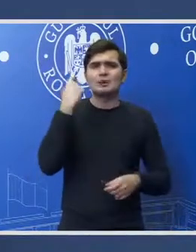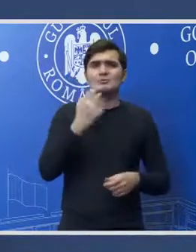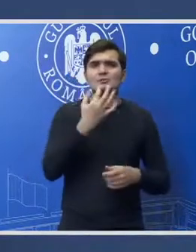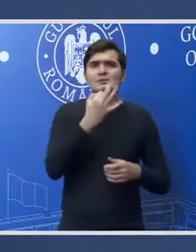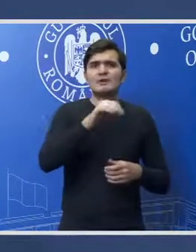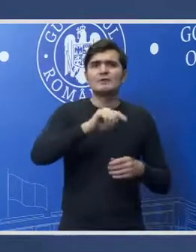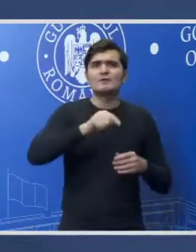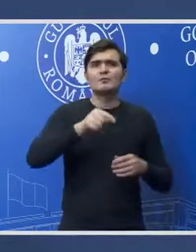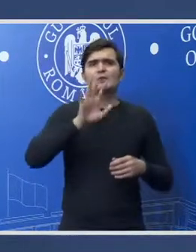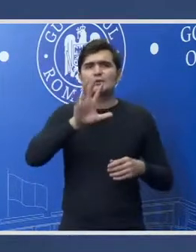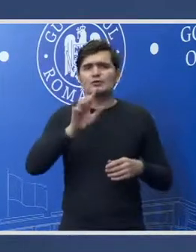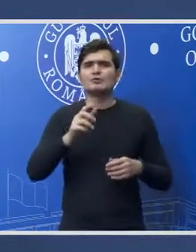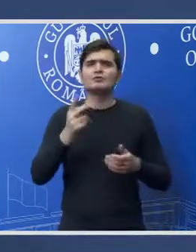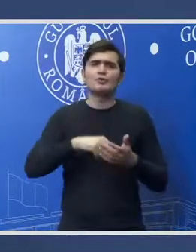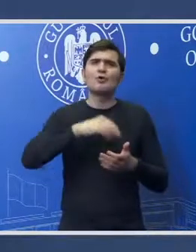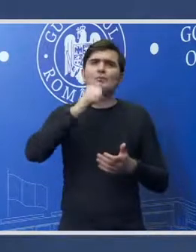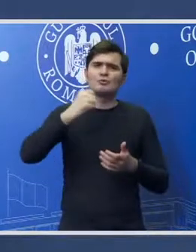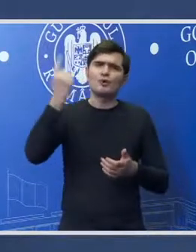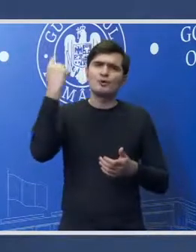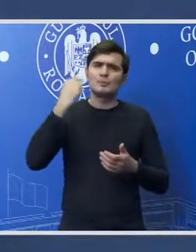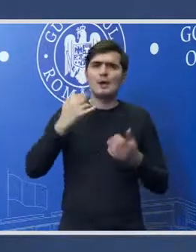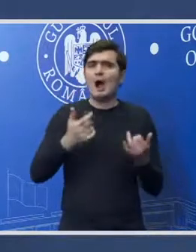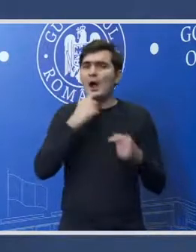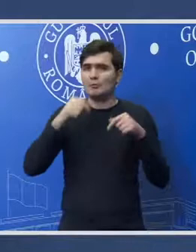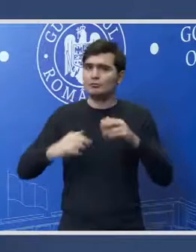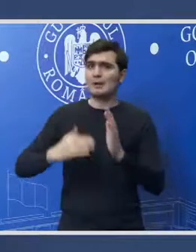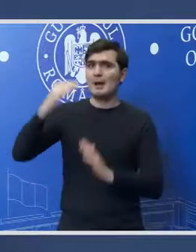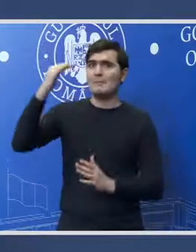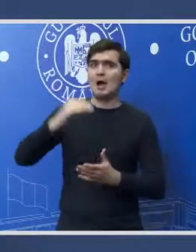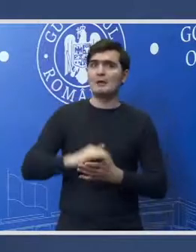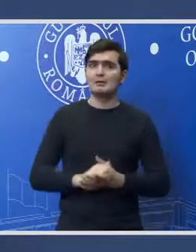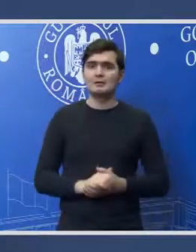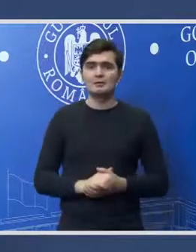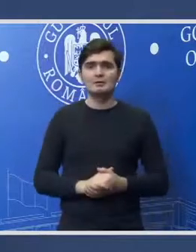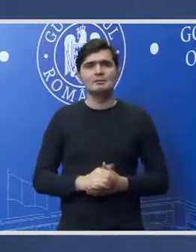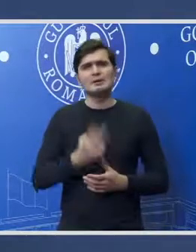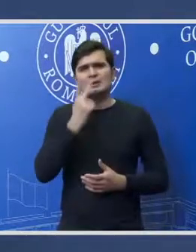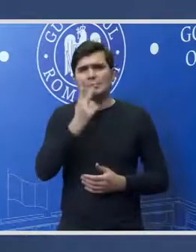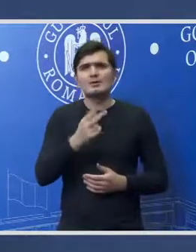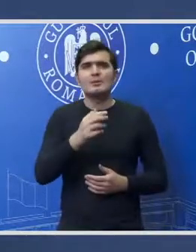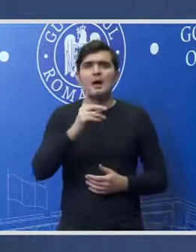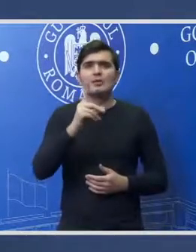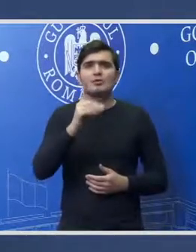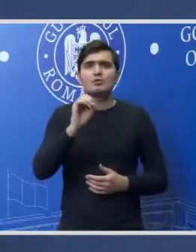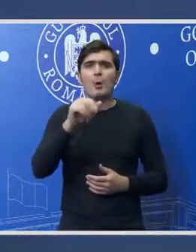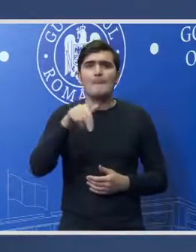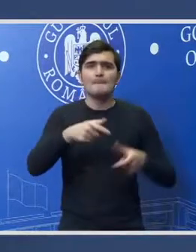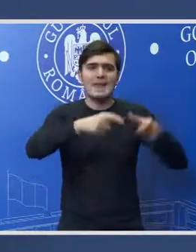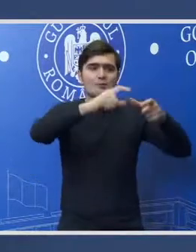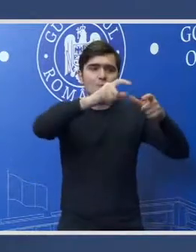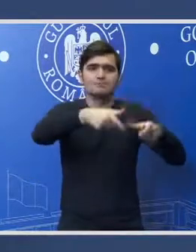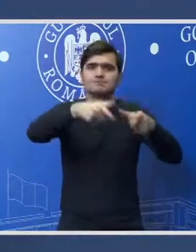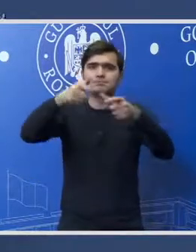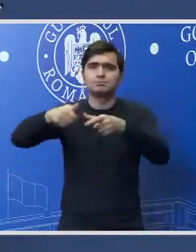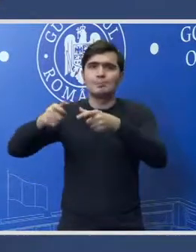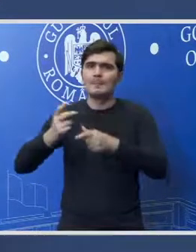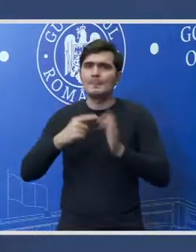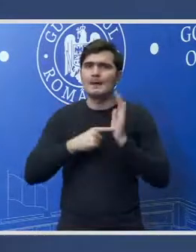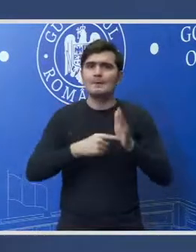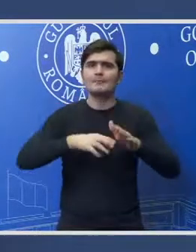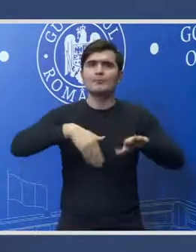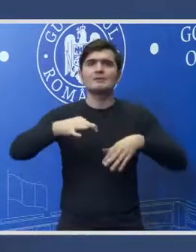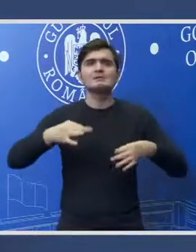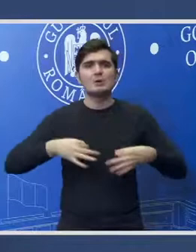decât 9 în 2019. Dar ar trebui să ne uităm la domenii și aici problema este că avem Ministerul